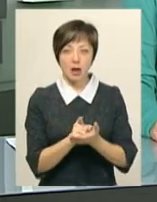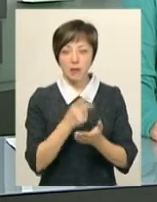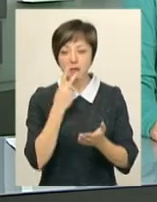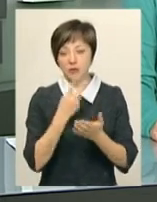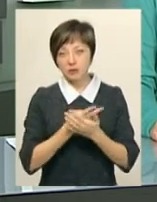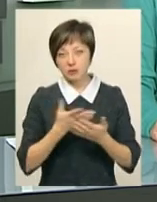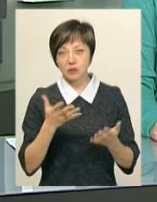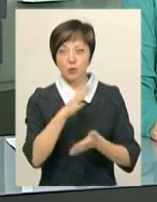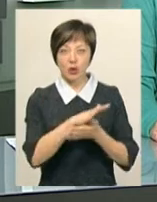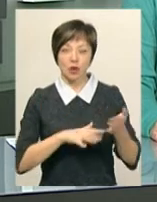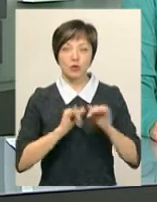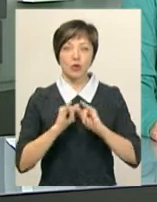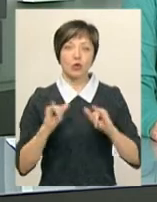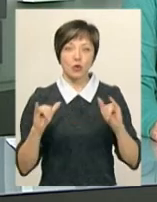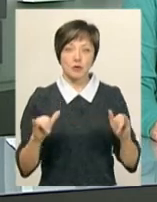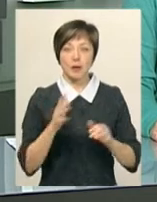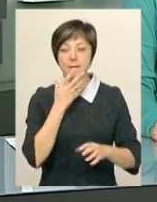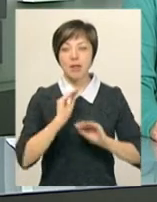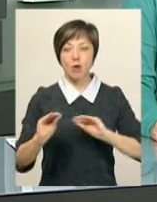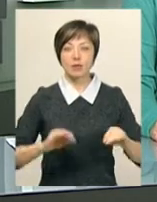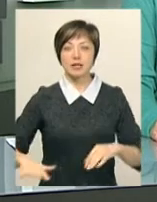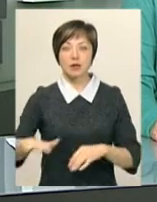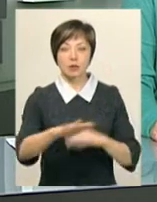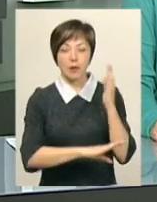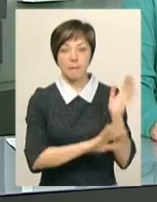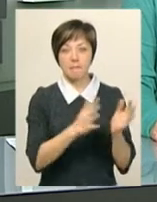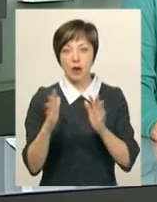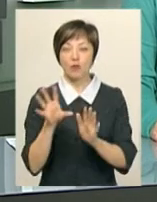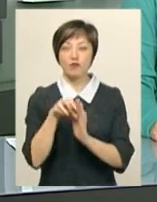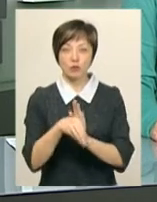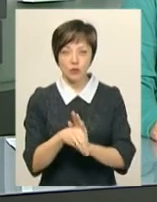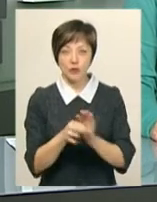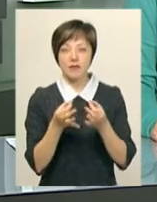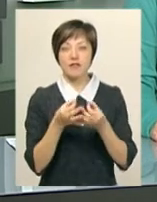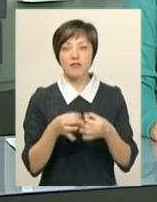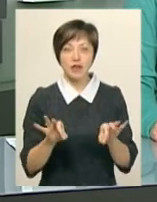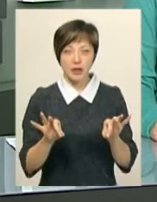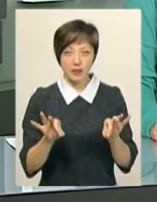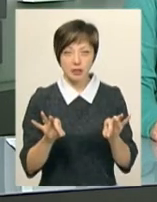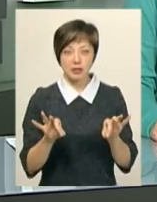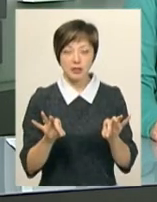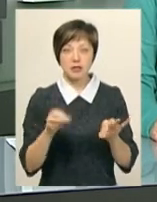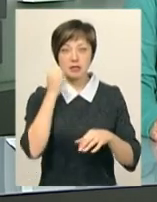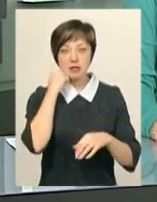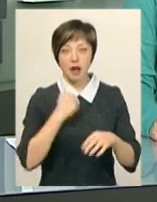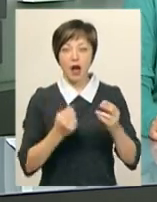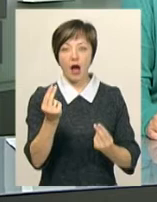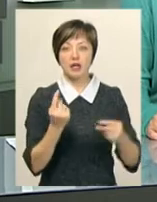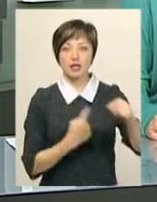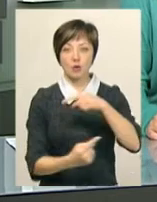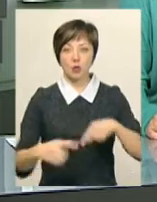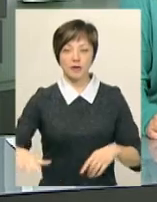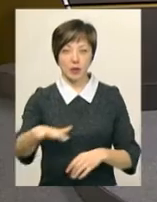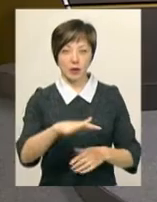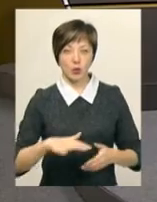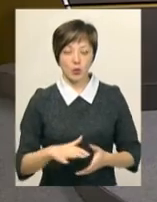своє бачення подальшого розвитку та благоустрою території парку, в тому числі вивільнених від старих атракціонів територій.